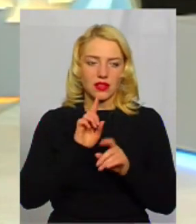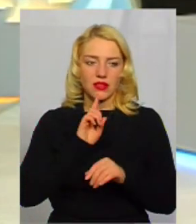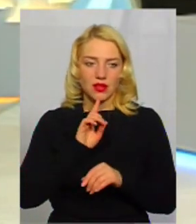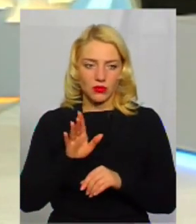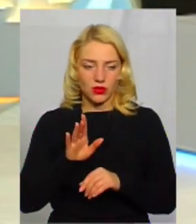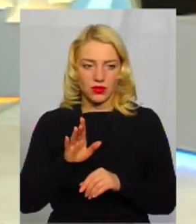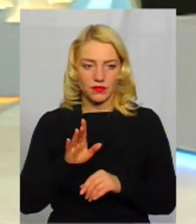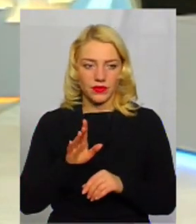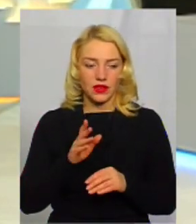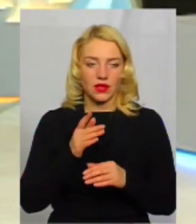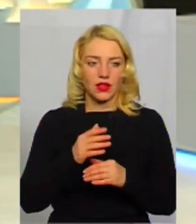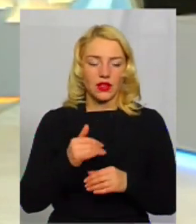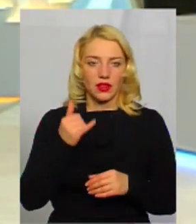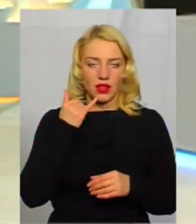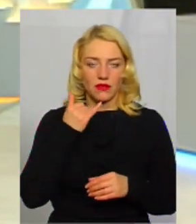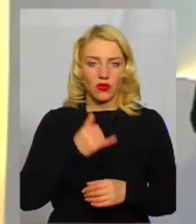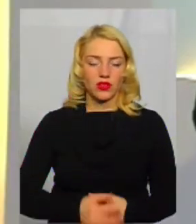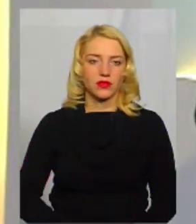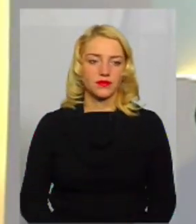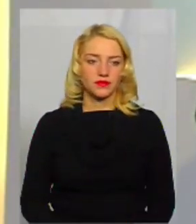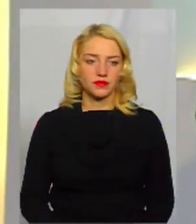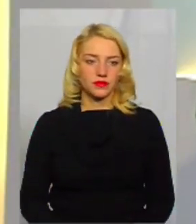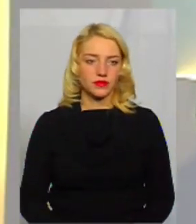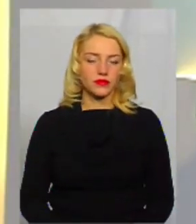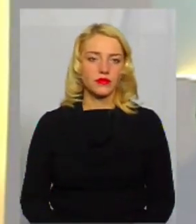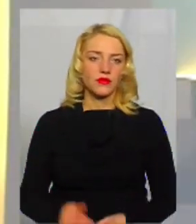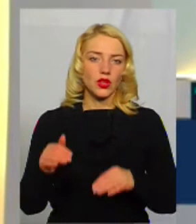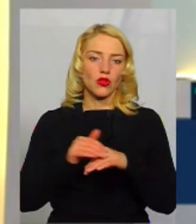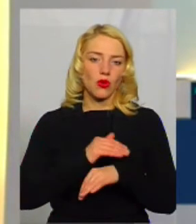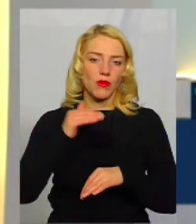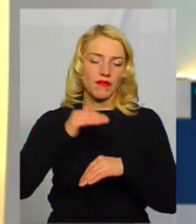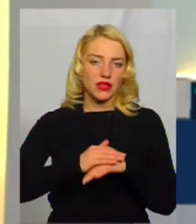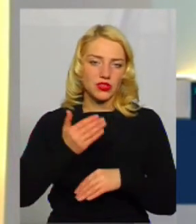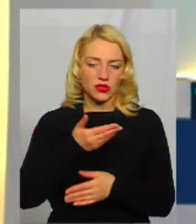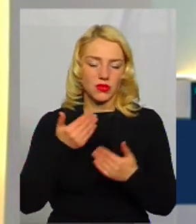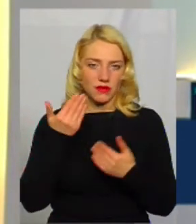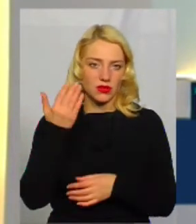повернемось. Вибачте, я вас перебив. У нас є телефонний дзвінок. Доброго вечора. Ми вас слухаємо.